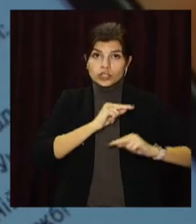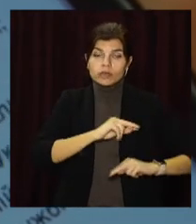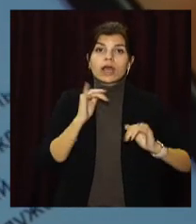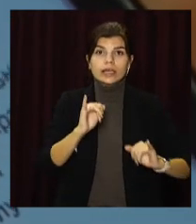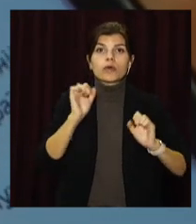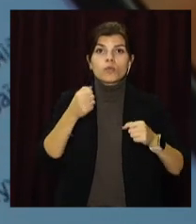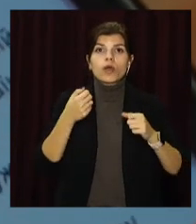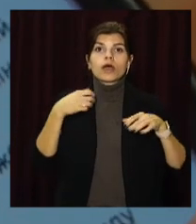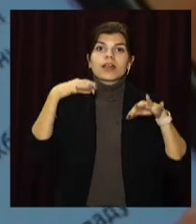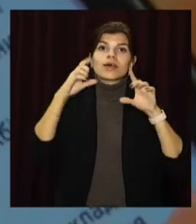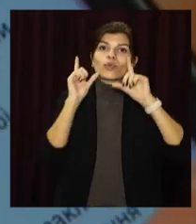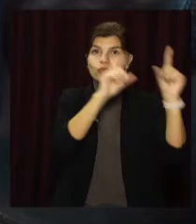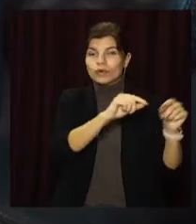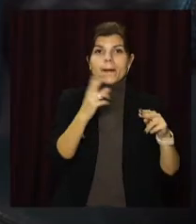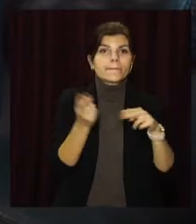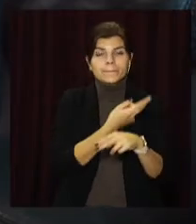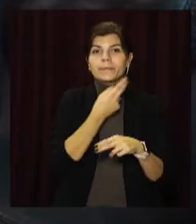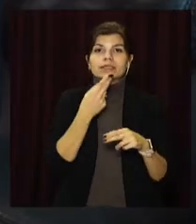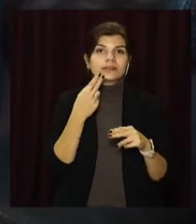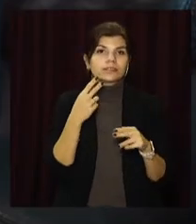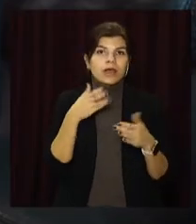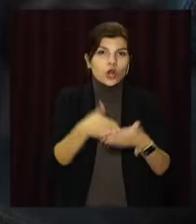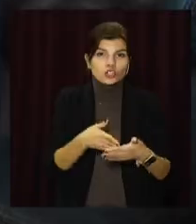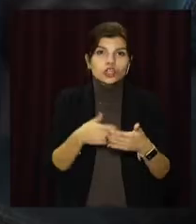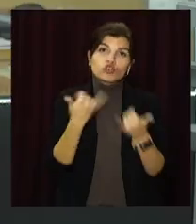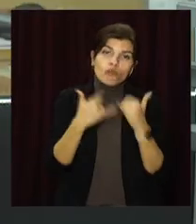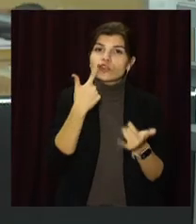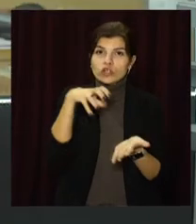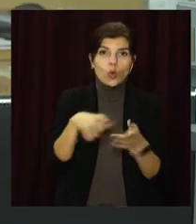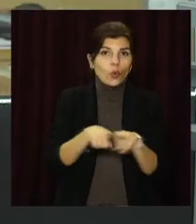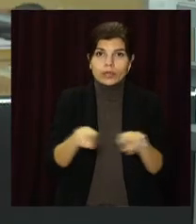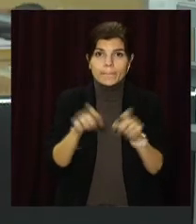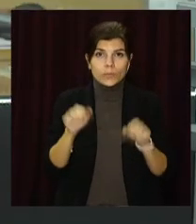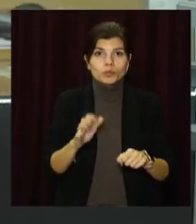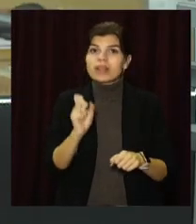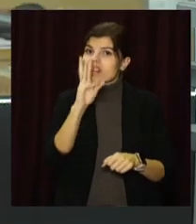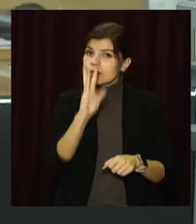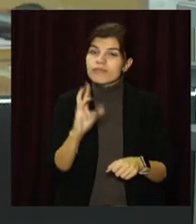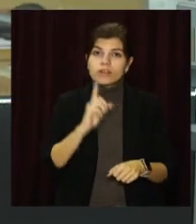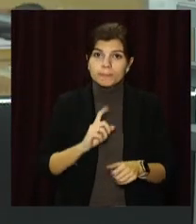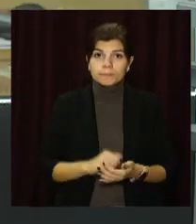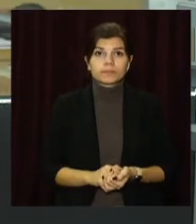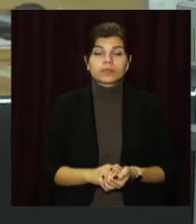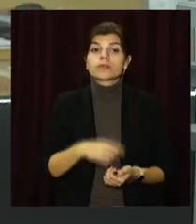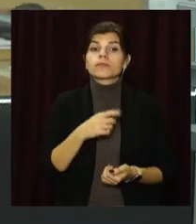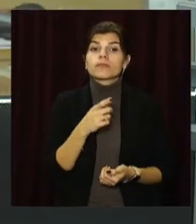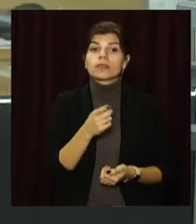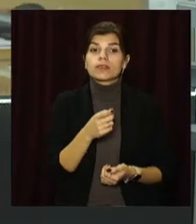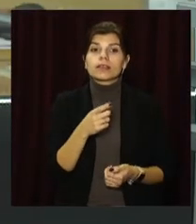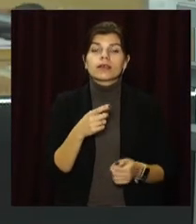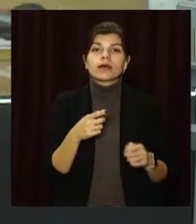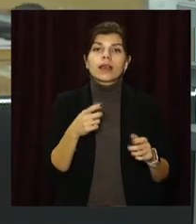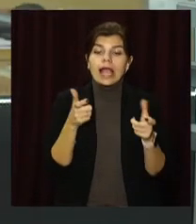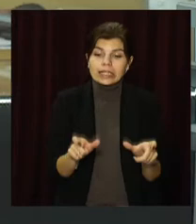пересуватись без обмежень у жовтій та червоній зонах. Не щеплені, але з сертифікатом. Карантинні